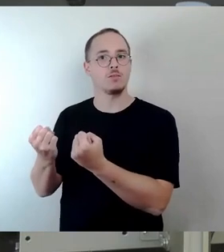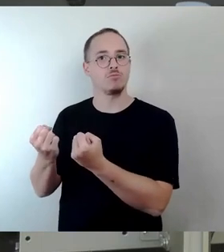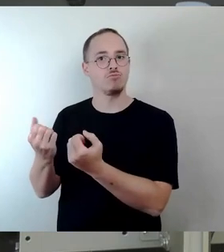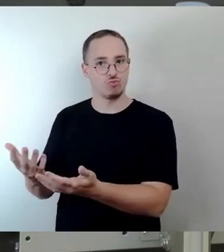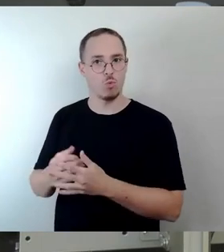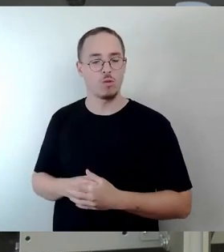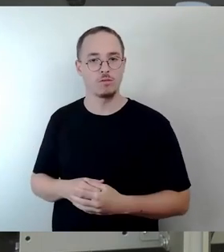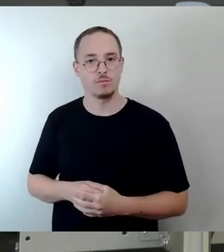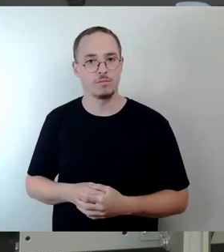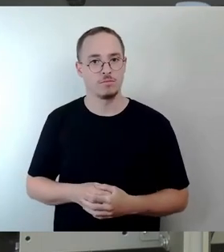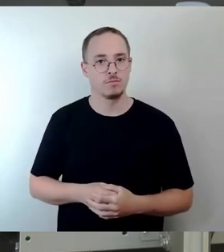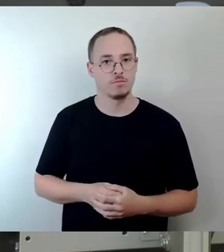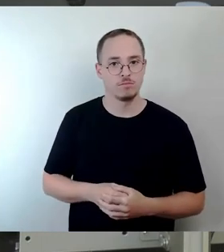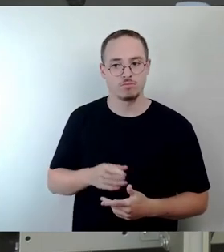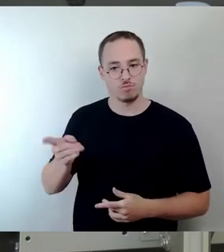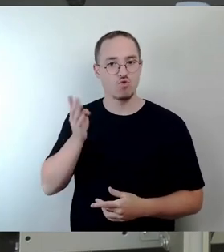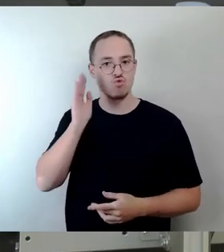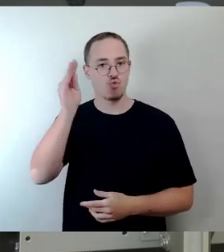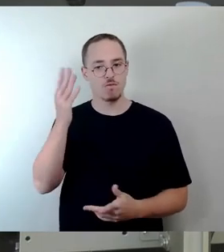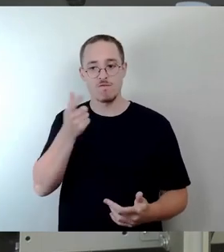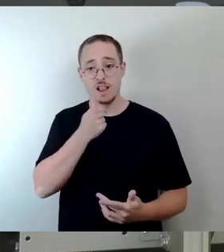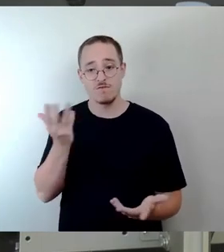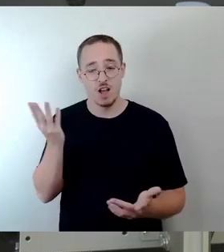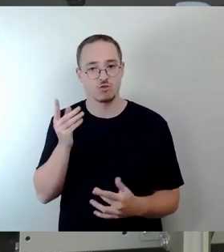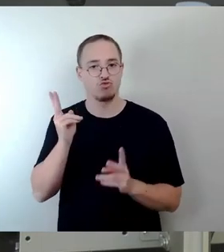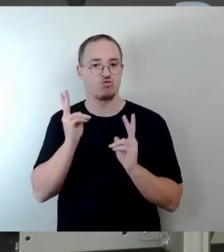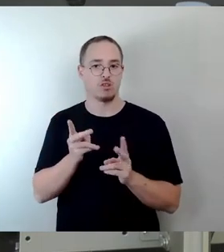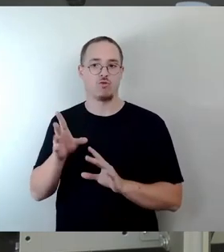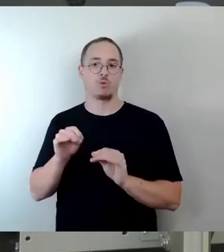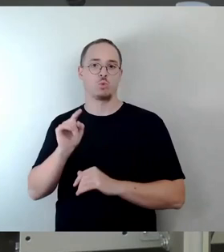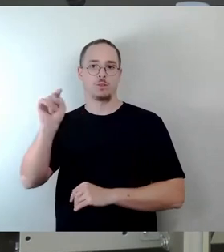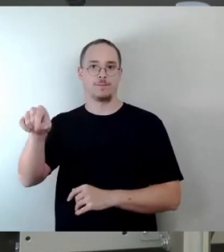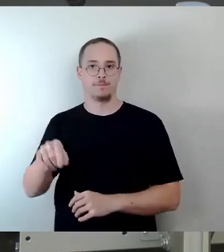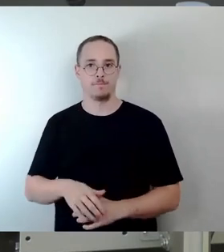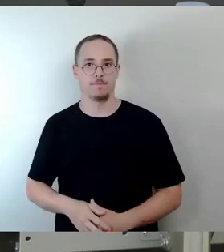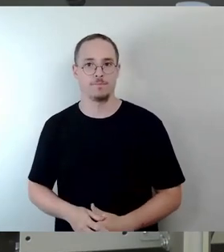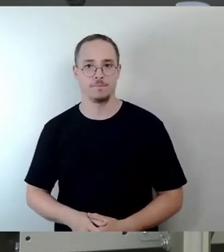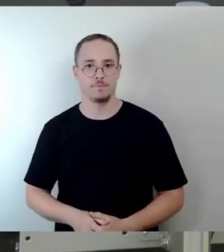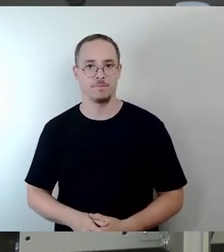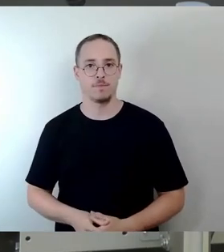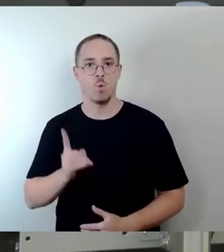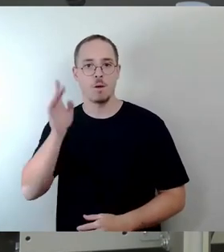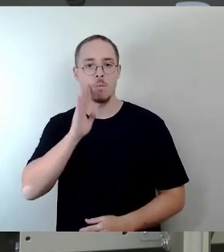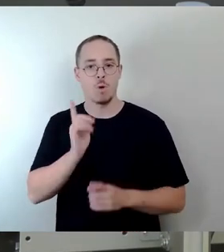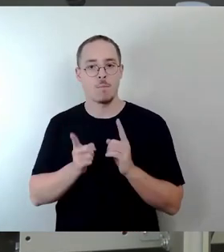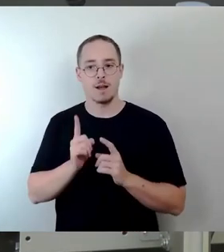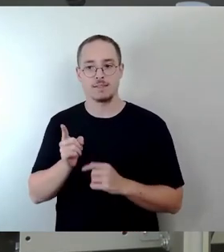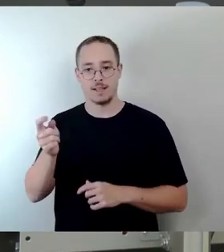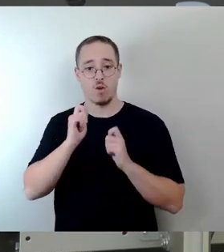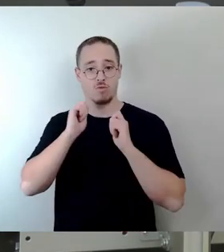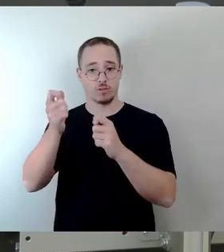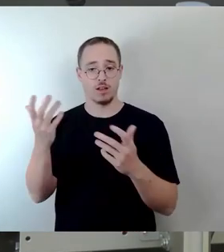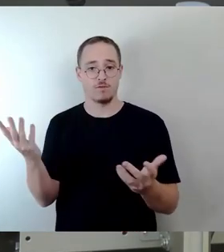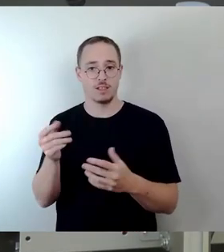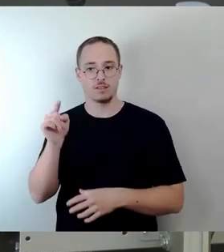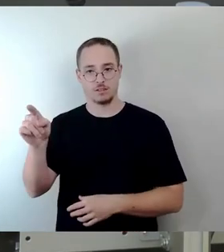eine zukünftige städtische Nutzung. Der Oberbürgermeister wird beauftragt, zum Erwerb der Liegenschaft unverzüglich in entsprechende Verhandlungen